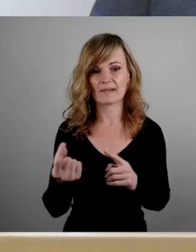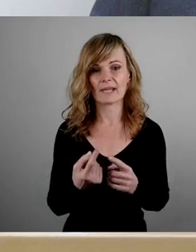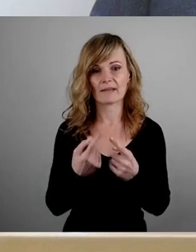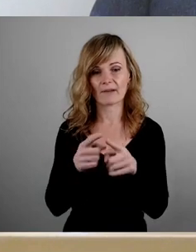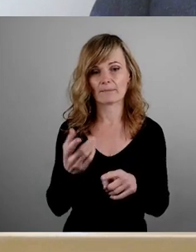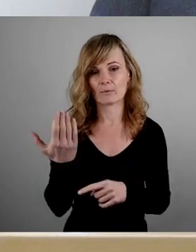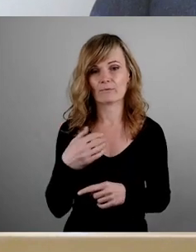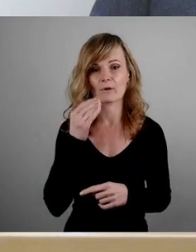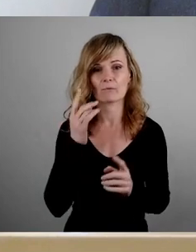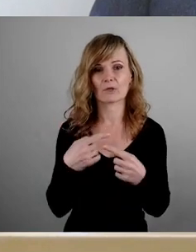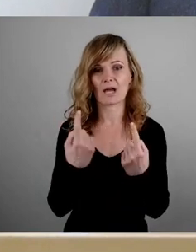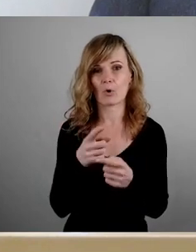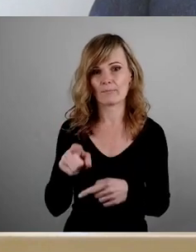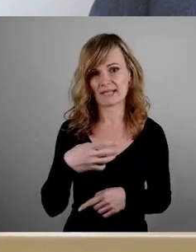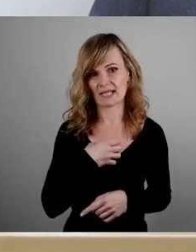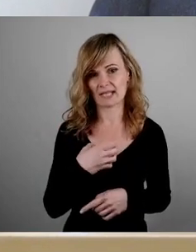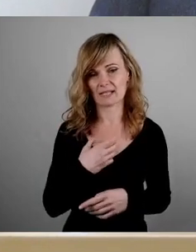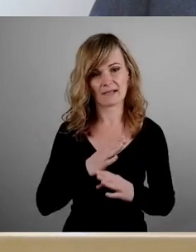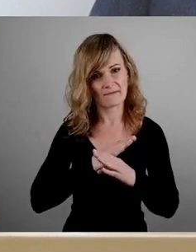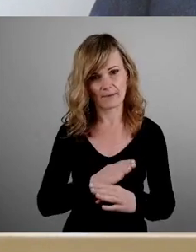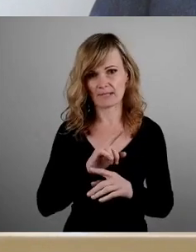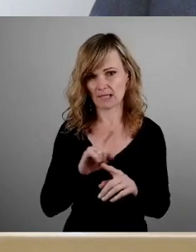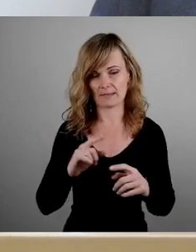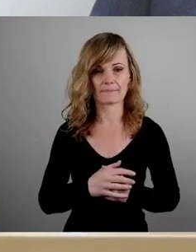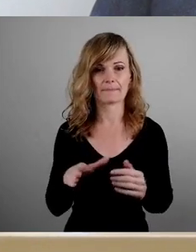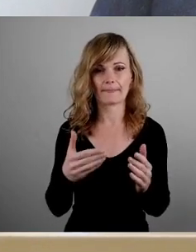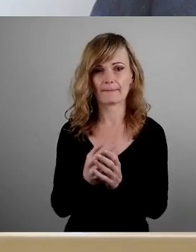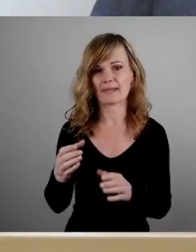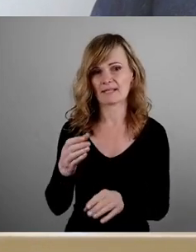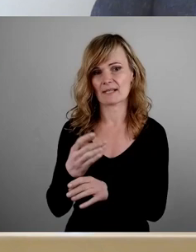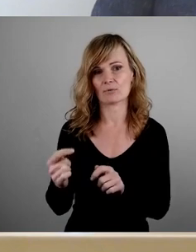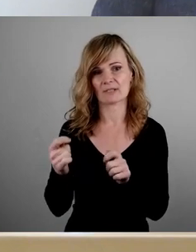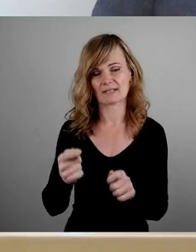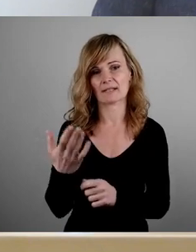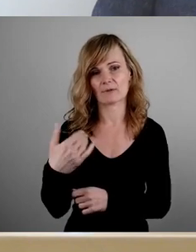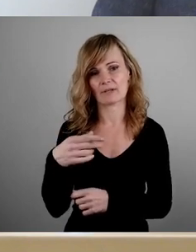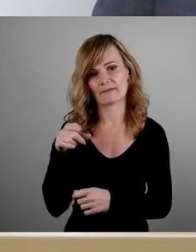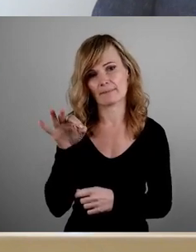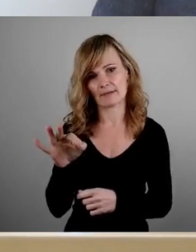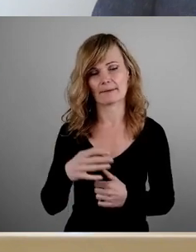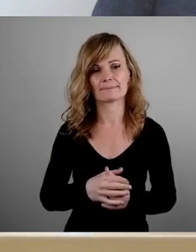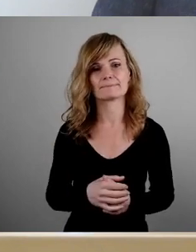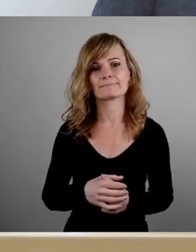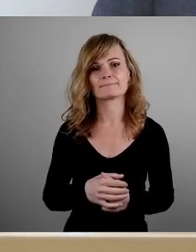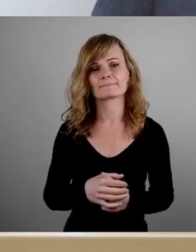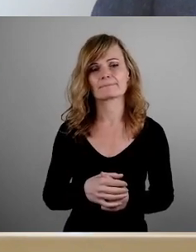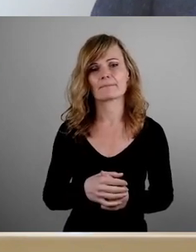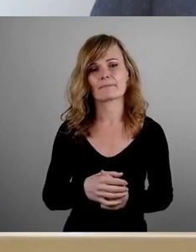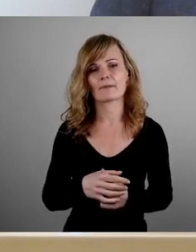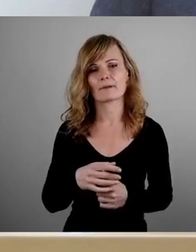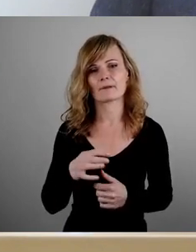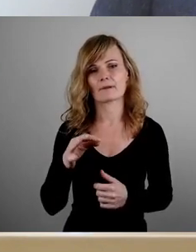Dort gibt es einen Ersetzungsantrag FDP, ich würde aber trotzdem so verfahren, wir